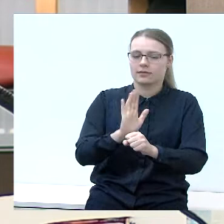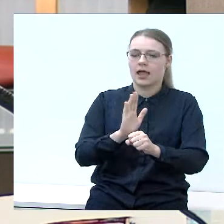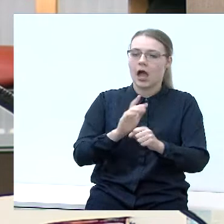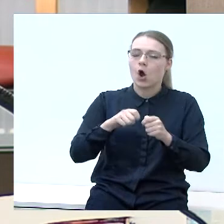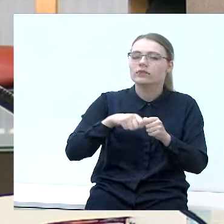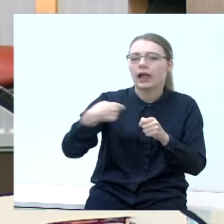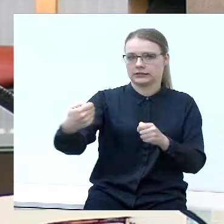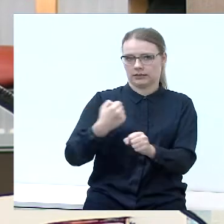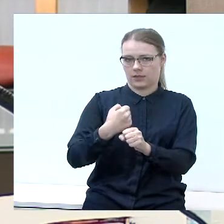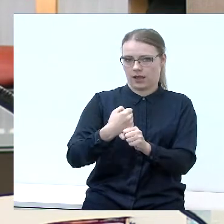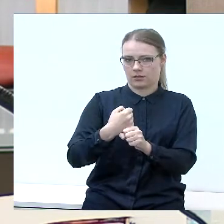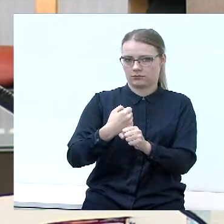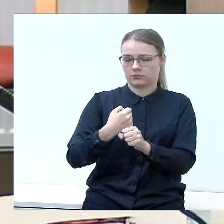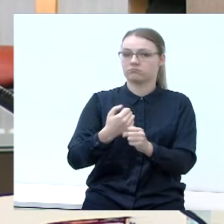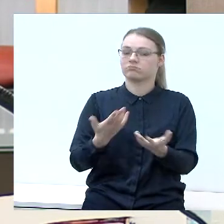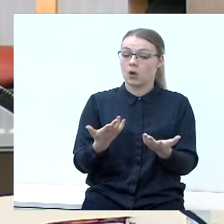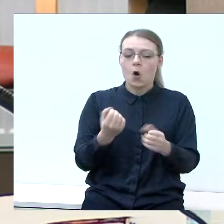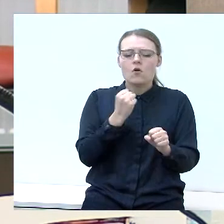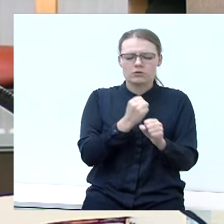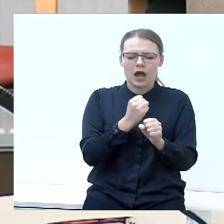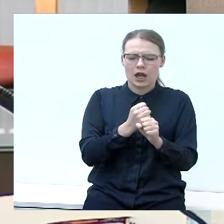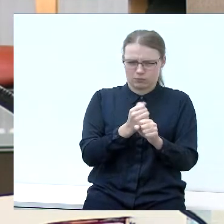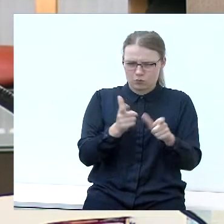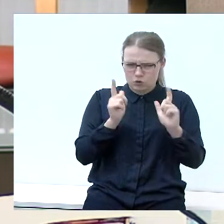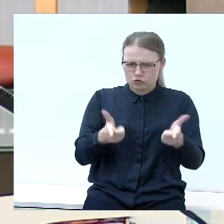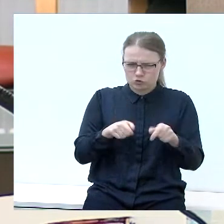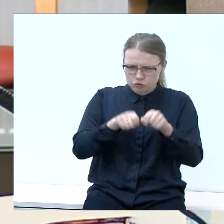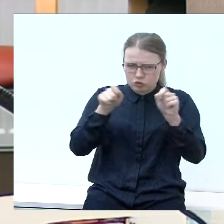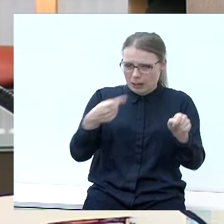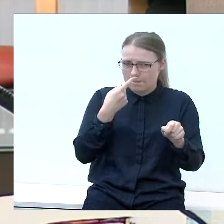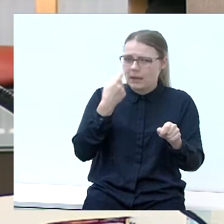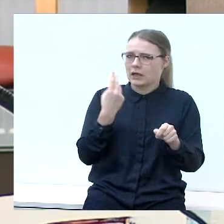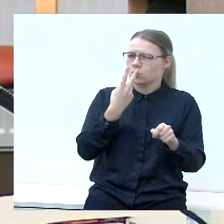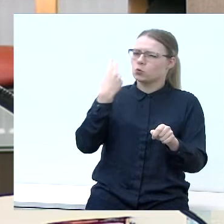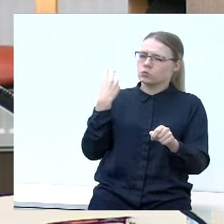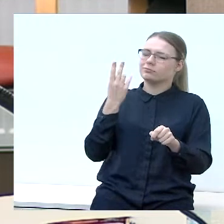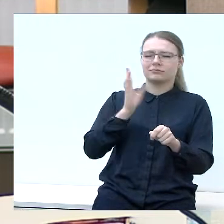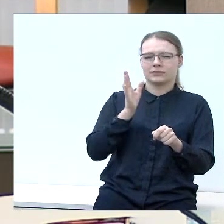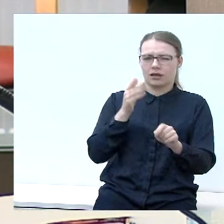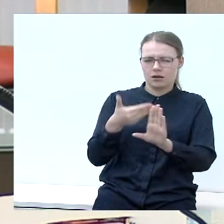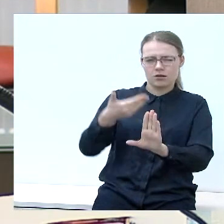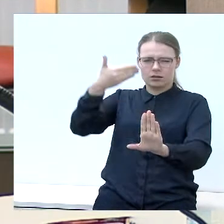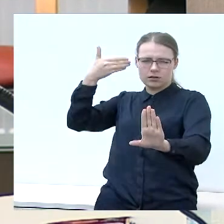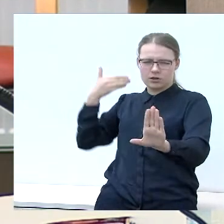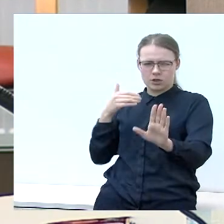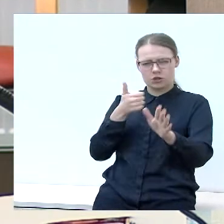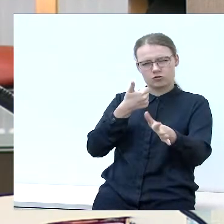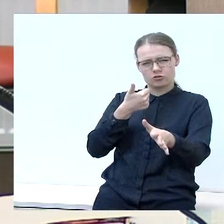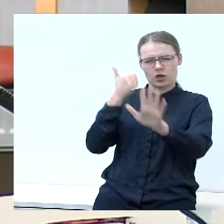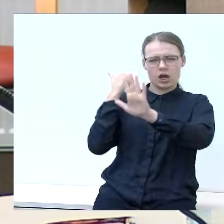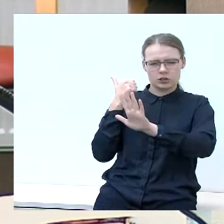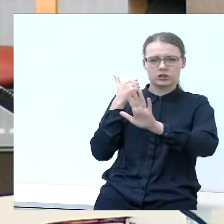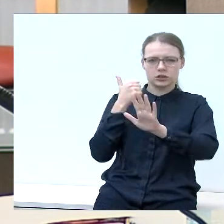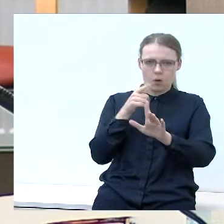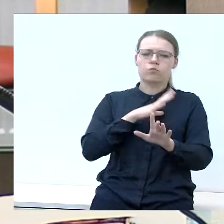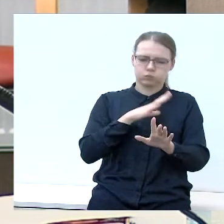padarėme. Tai tie darbai jie prasidėjo jau ne prieš metus ir ne prieš du, jie buvo jau 6-8 metai ir per įvairias